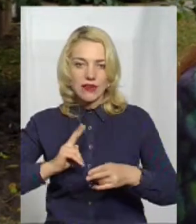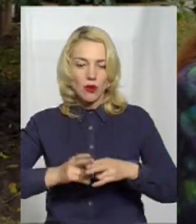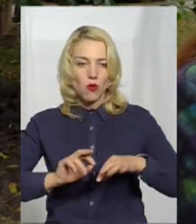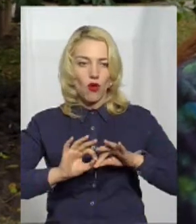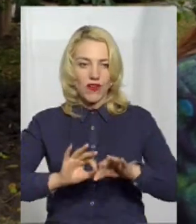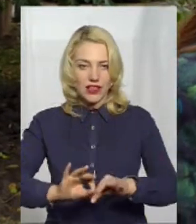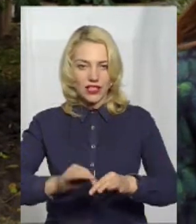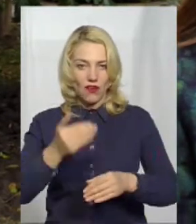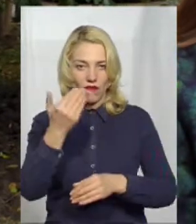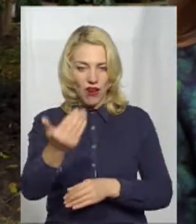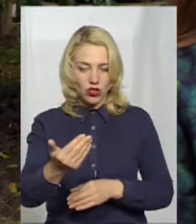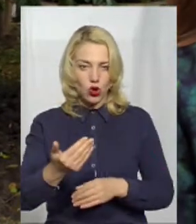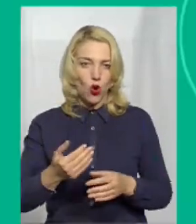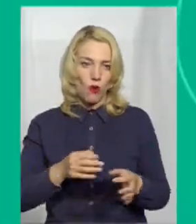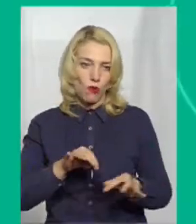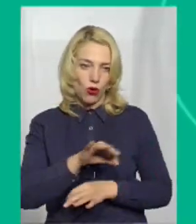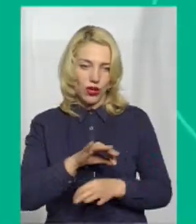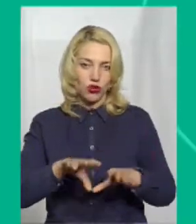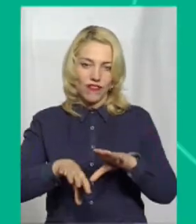вашого проєкту і відбору у вашому проєкті.